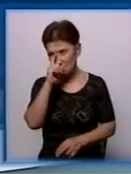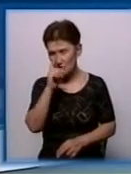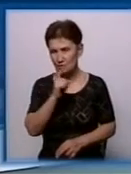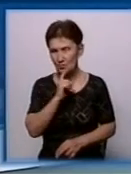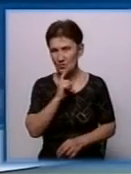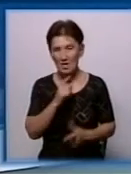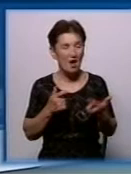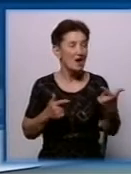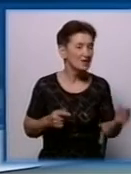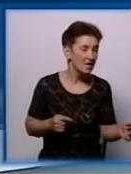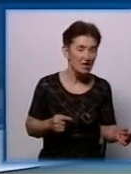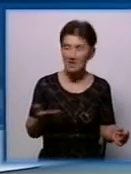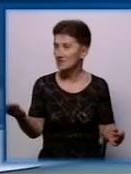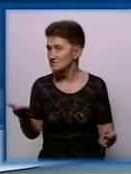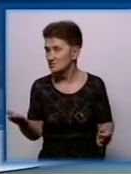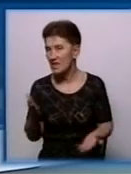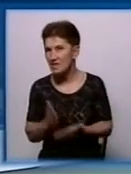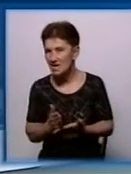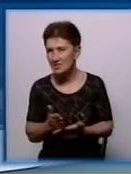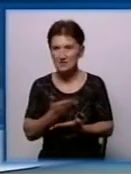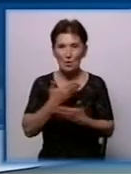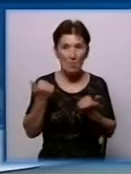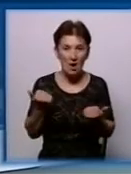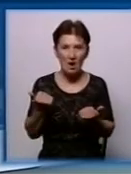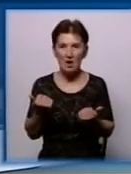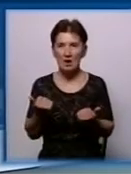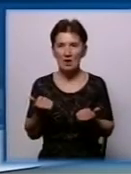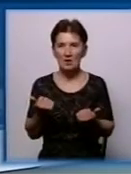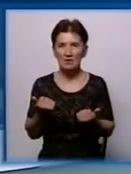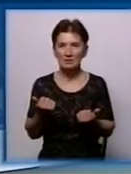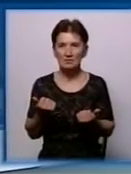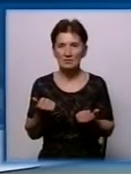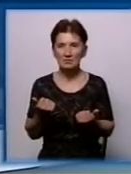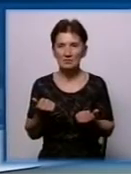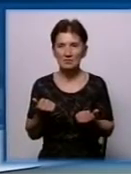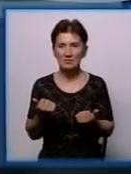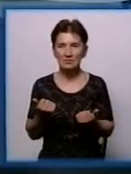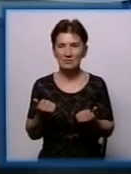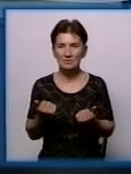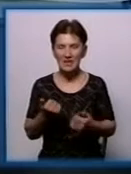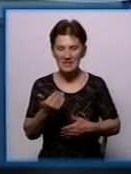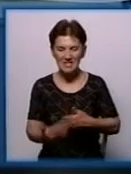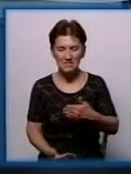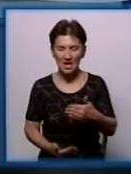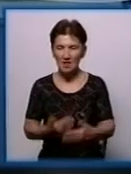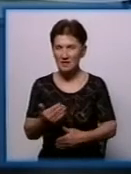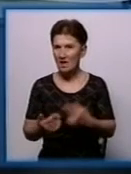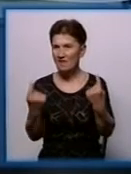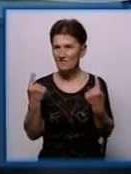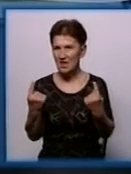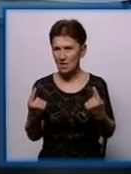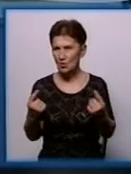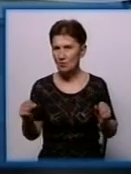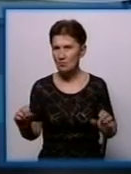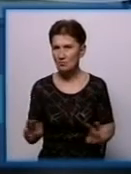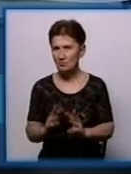Є вогонь цей чи немає його і вже на стадії там великої розвитку площі пожежі, тільки зі сон буде, що